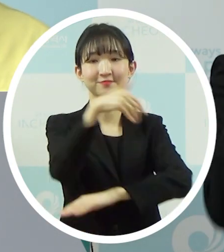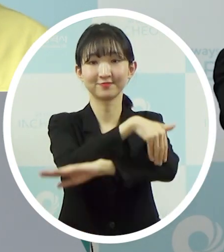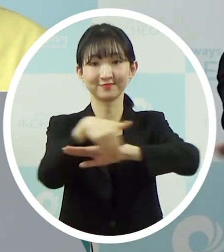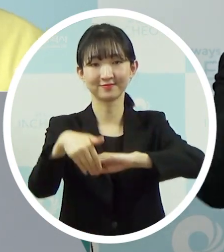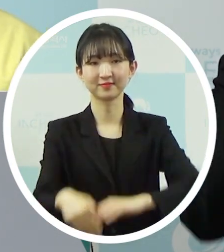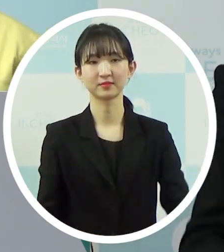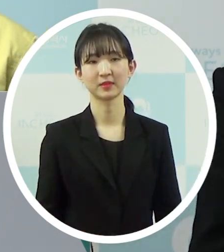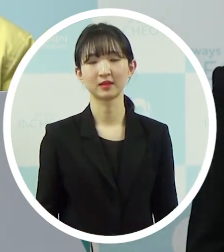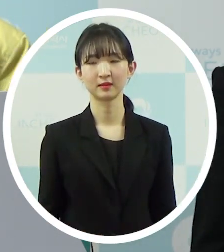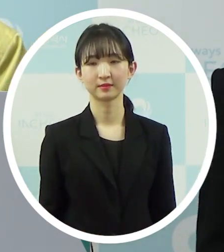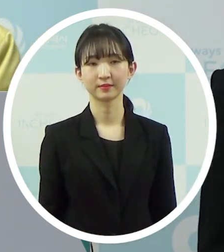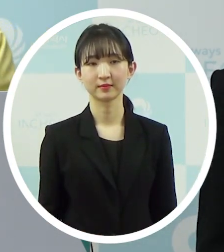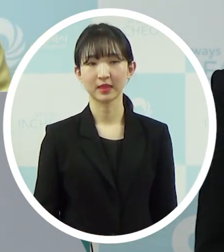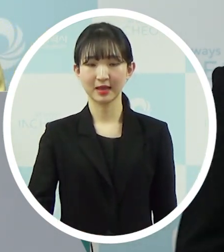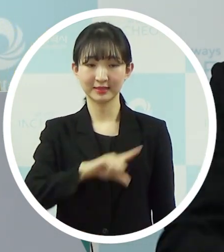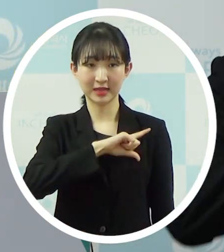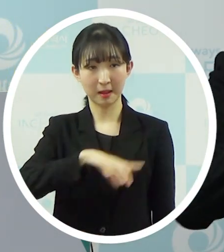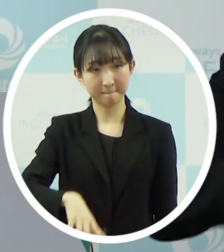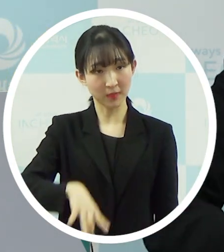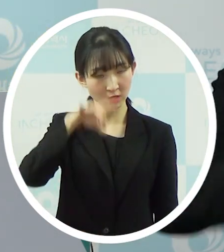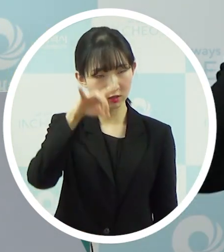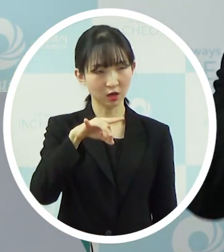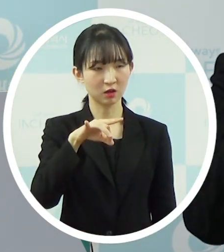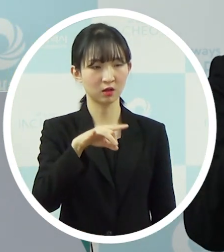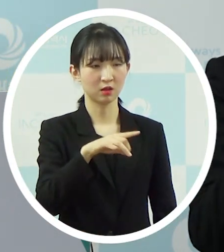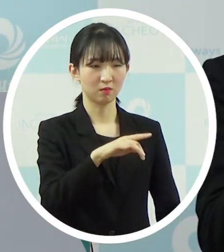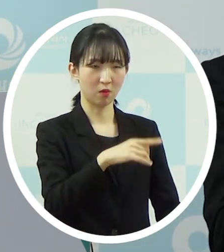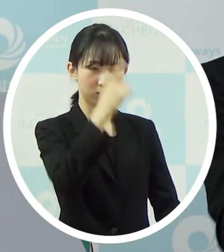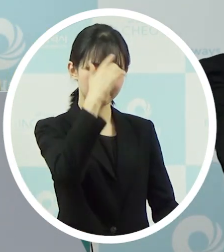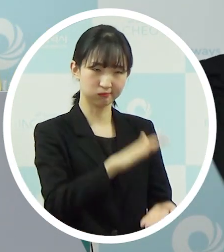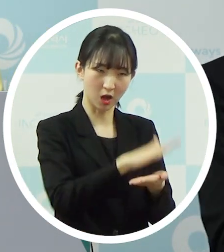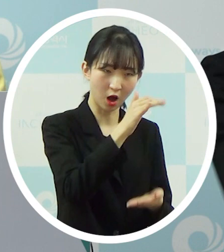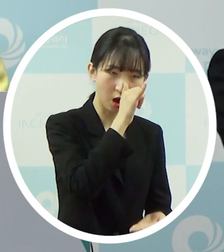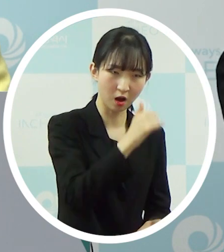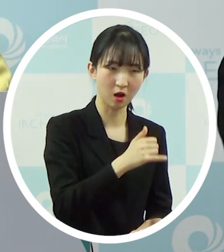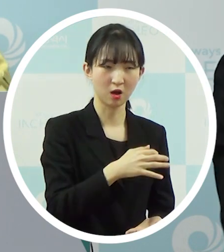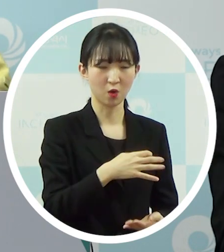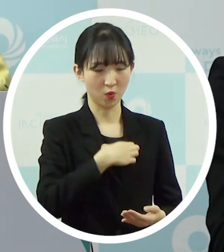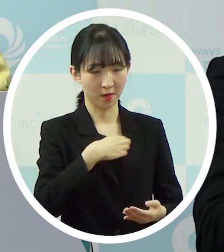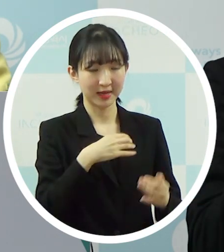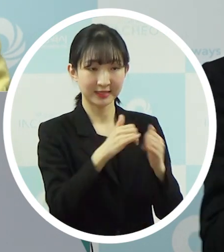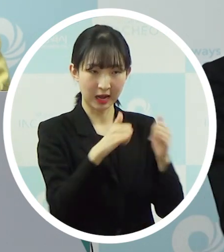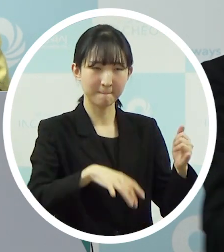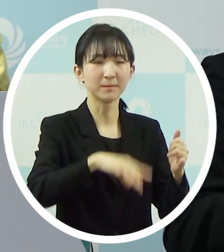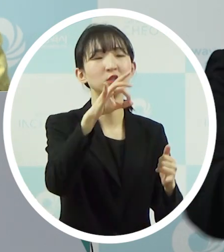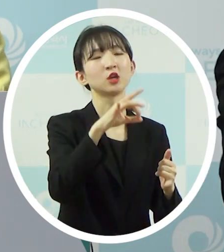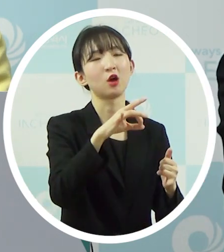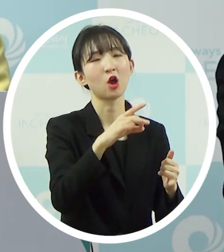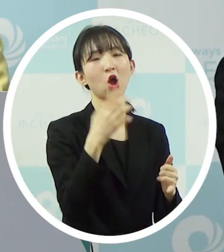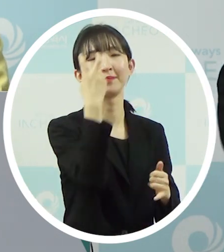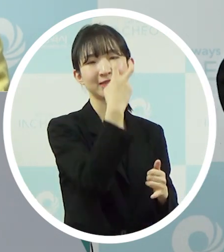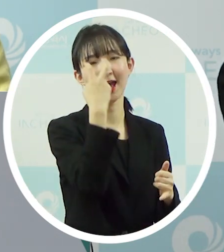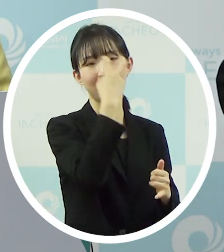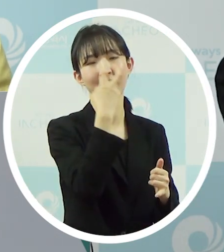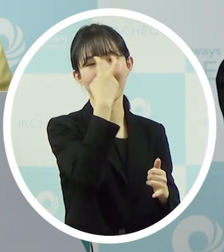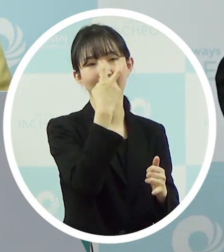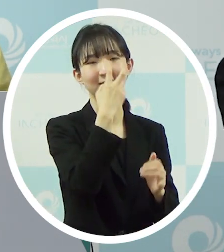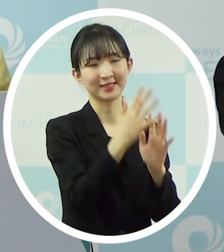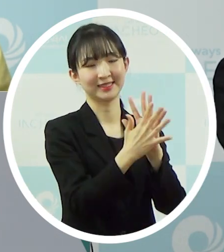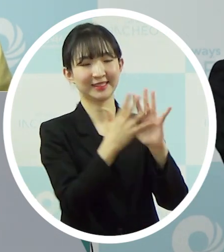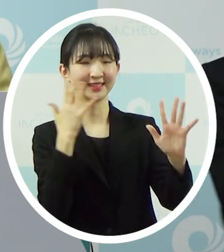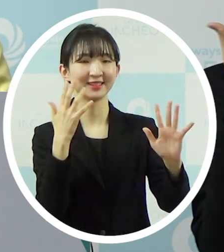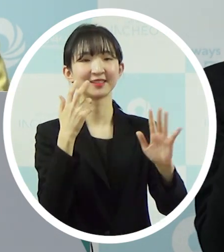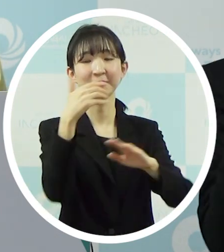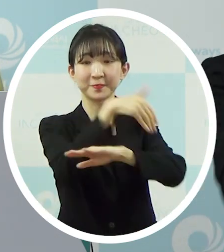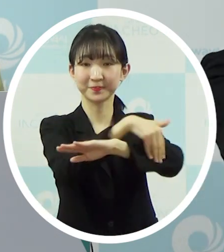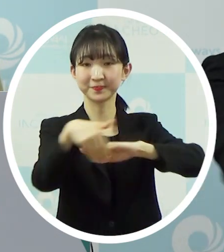제일 먼저 유중상자하고 고위험군부터 검체 채취를 하기로 그래서 그 순서가 그분들부터